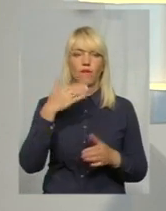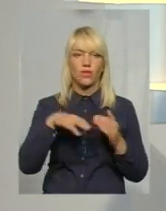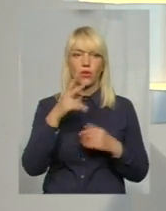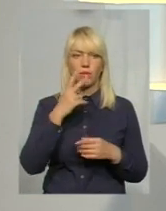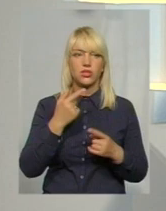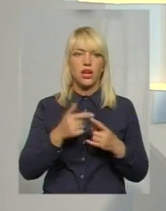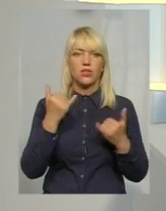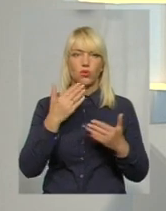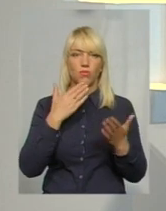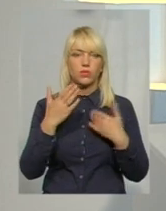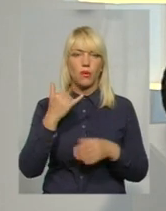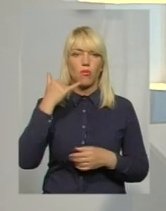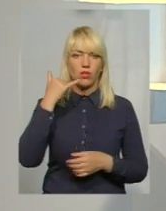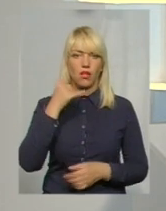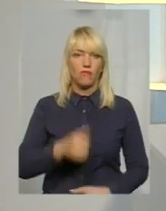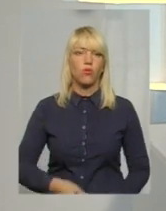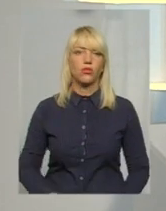А сьогодні ми поспілкувалися з ним телефоном.